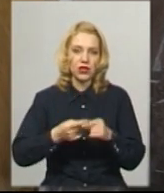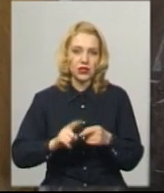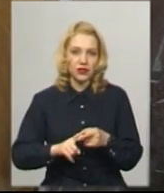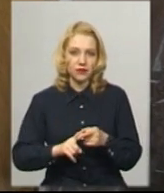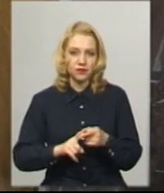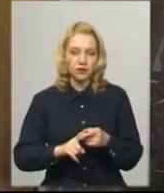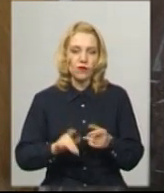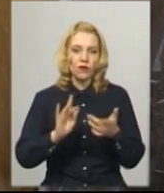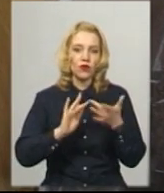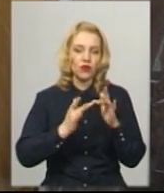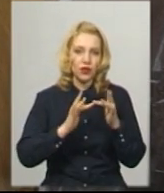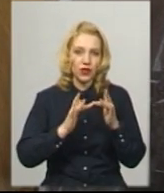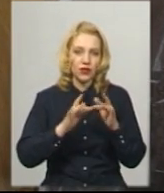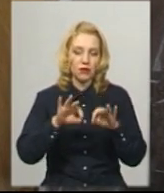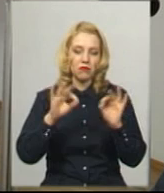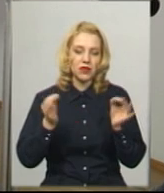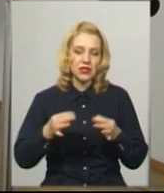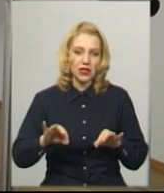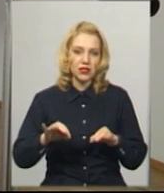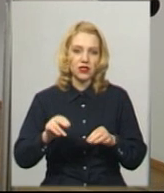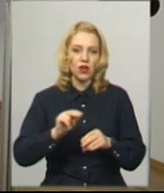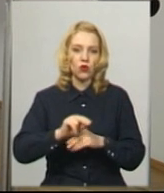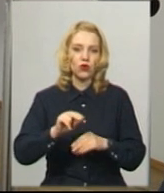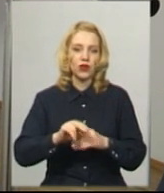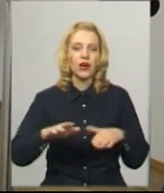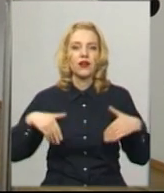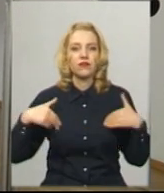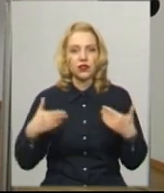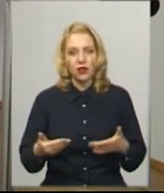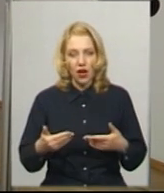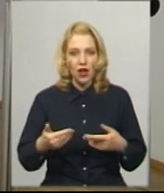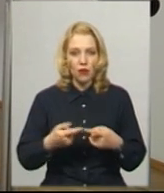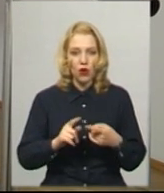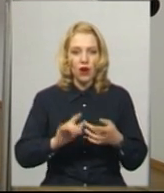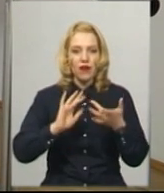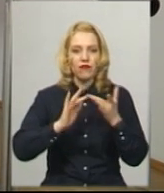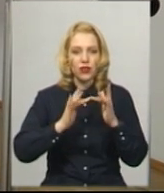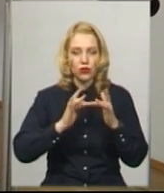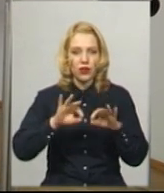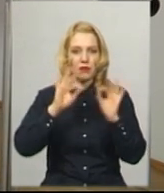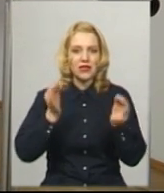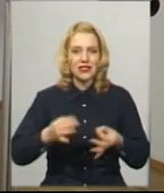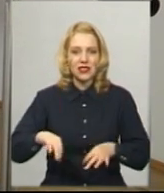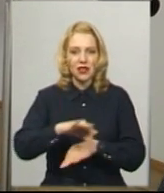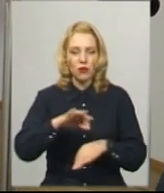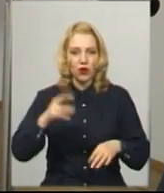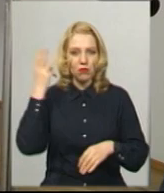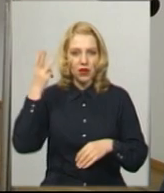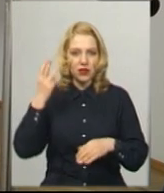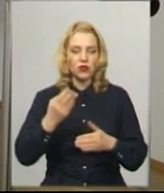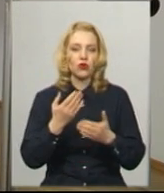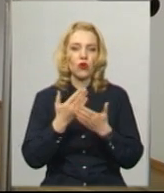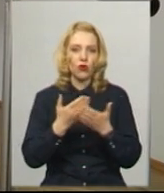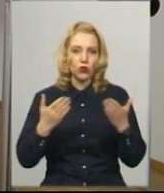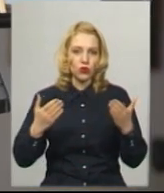онлайн-мистецькі уроки. Вітаємо. Віртуальний мистецтвий проєкт Хмельницького обласного художнього музею «Корисний